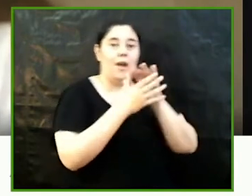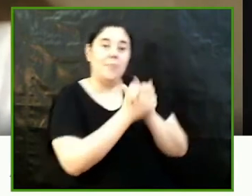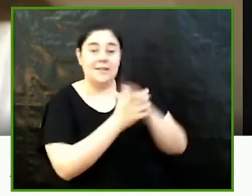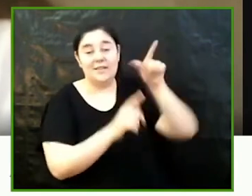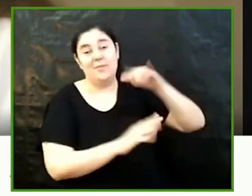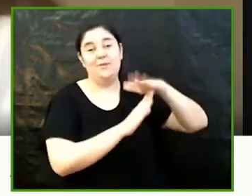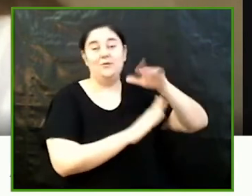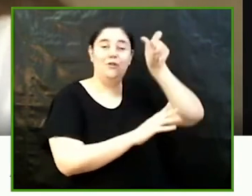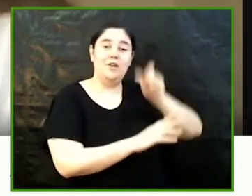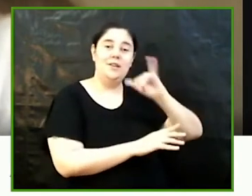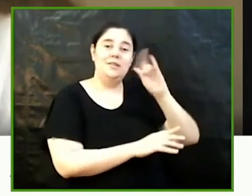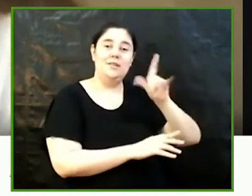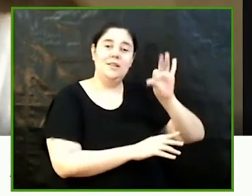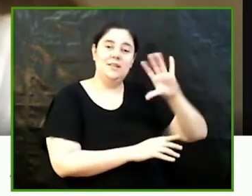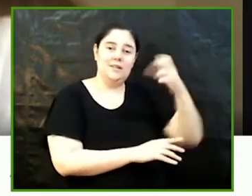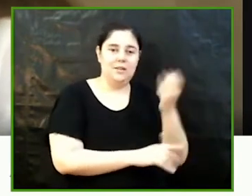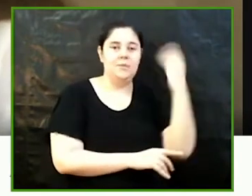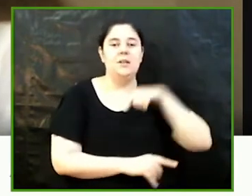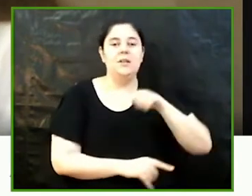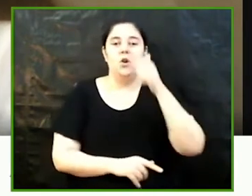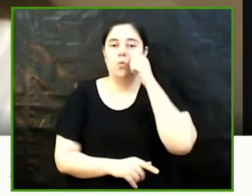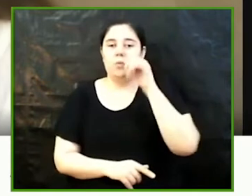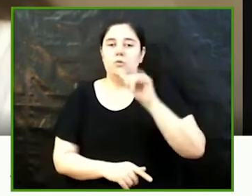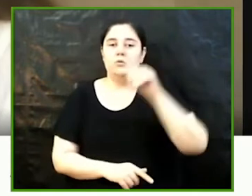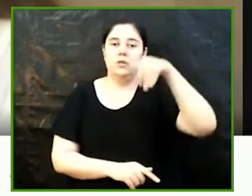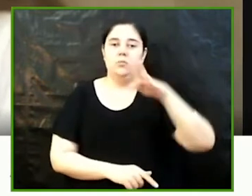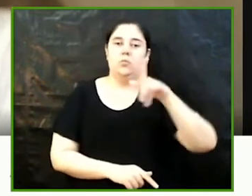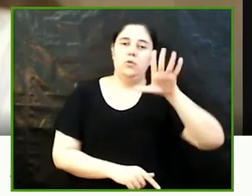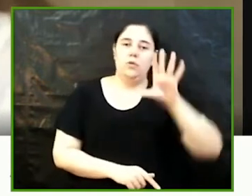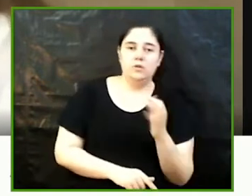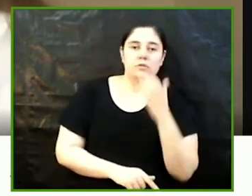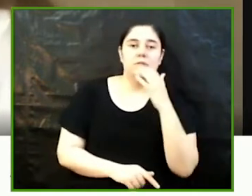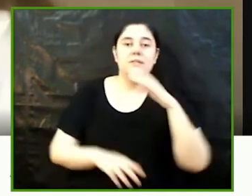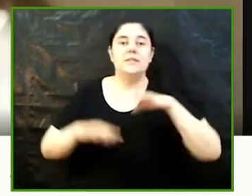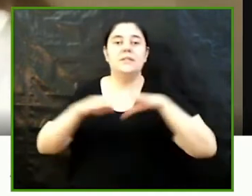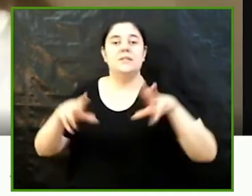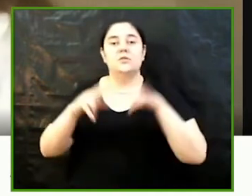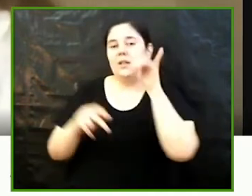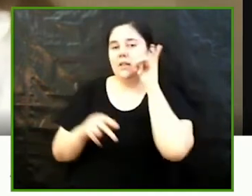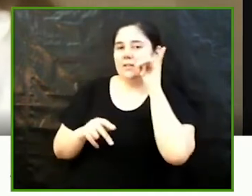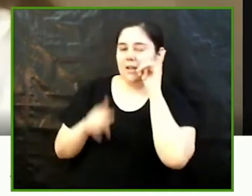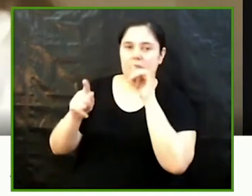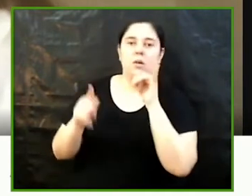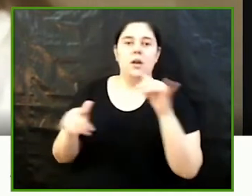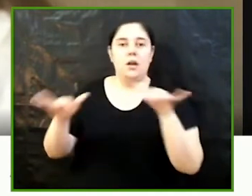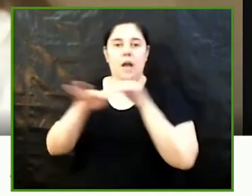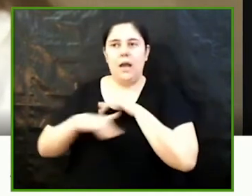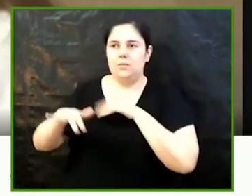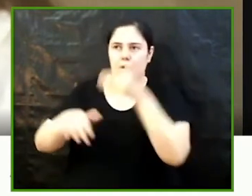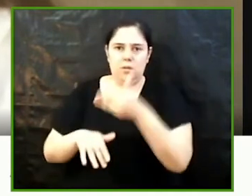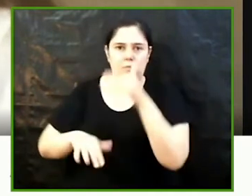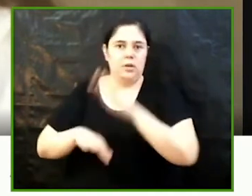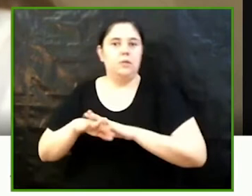cuerpos impúdicos va sorgir a partir de la consciència que Instagram és una xarxa social ofereix un espai molt important de representació